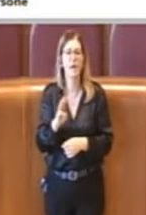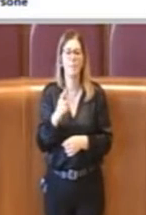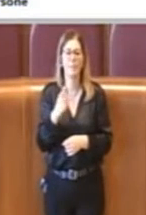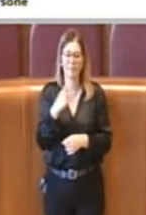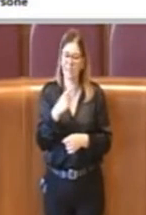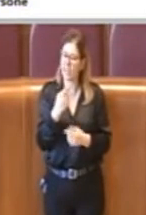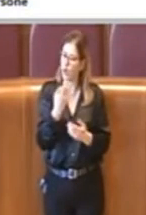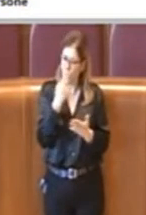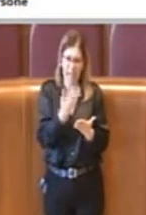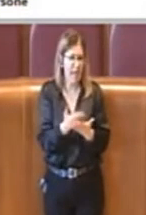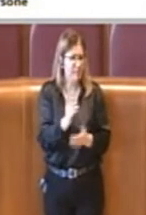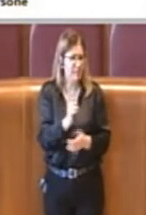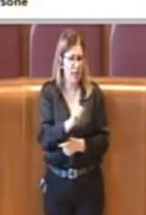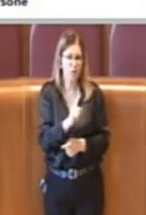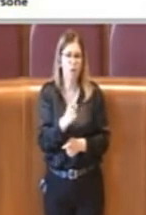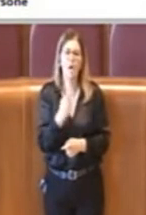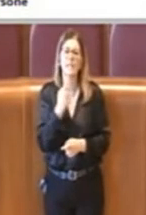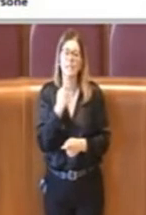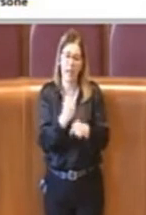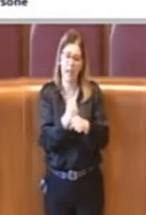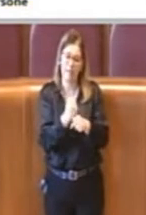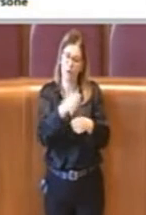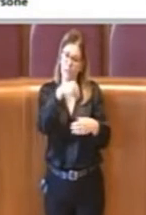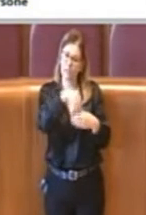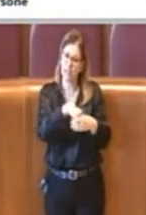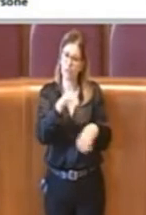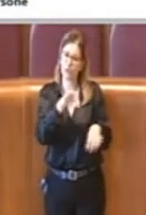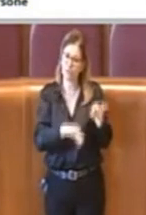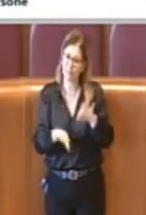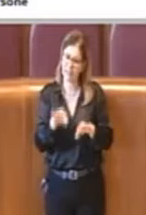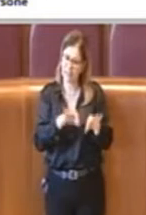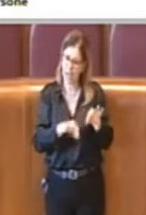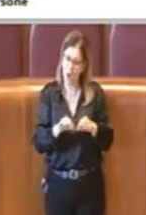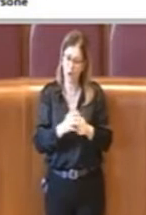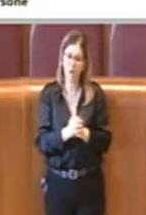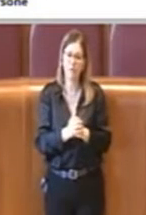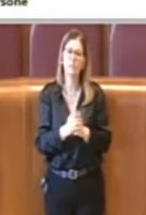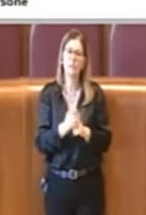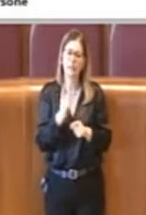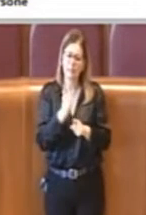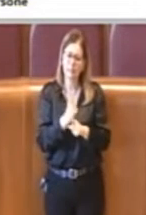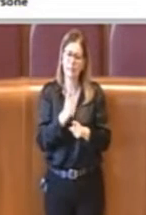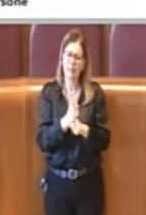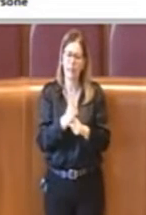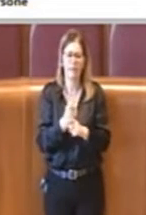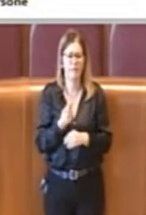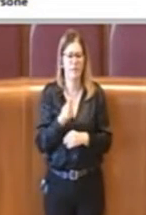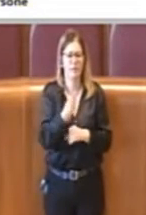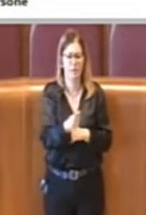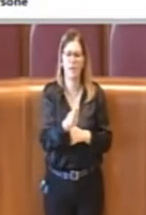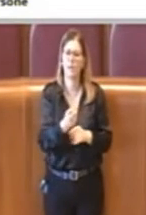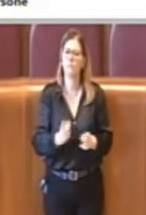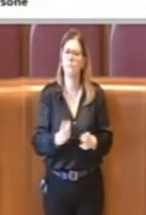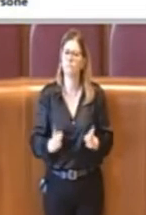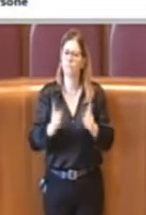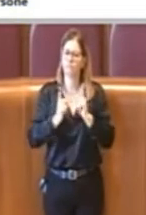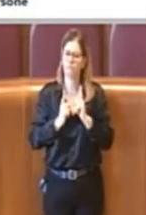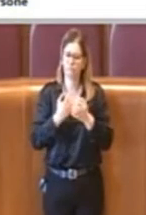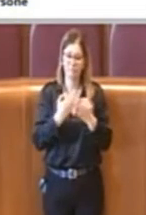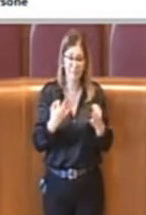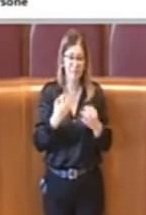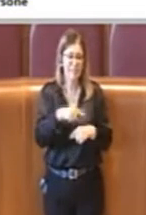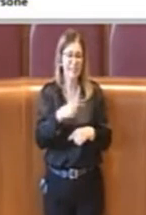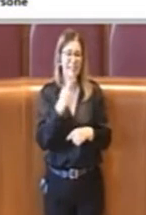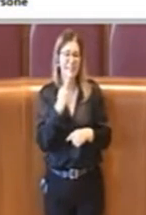lavoratori dello spettacolo e approntata una più incisiva politica di difesa delle espressioni artistiche e